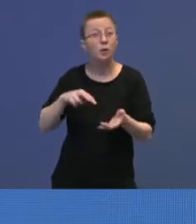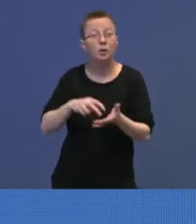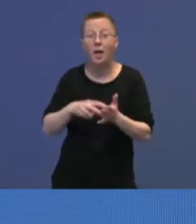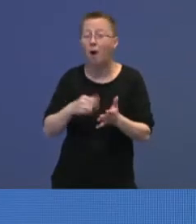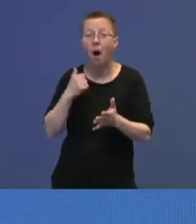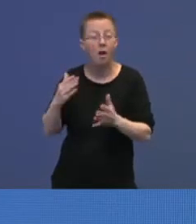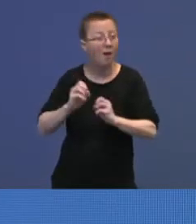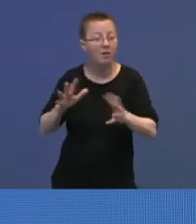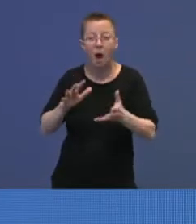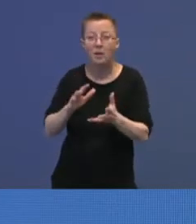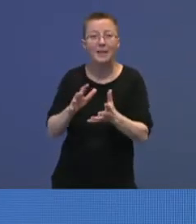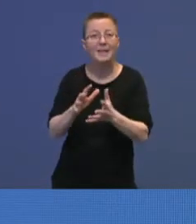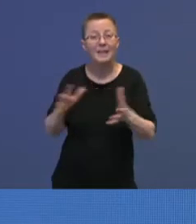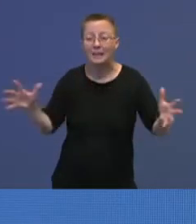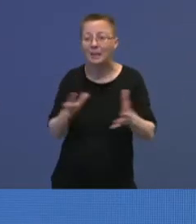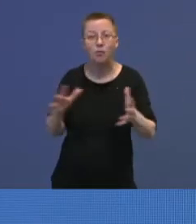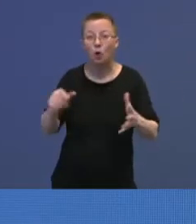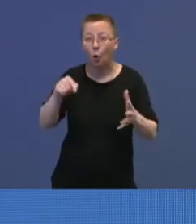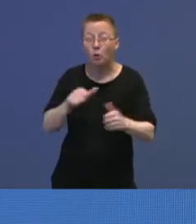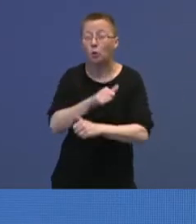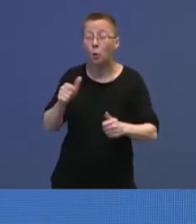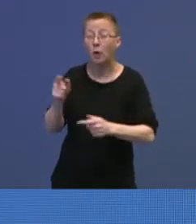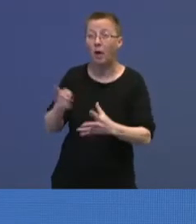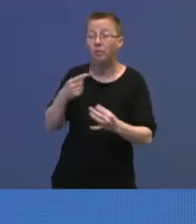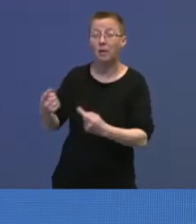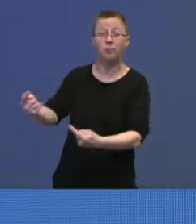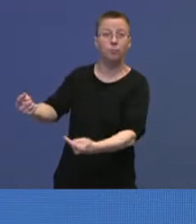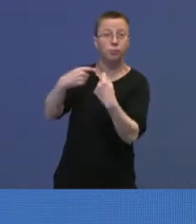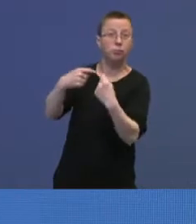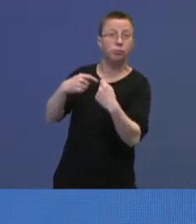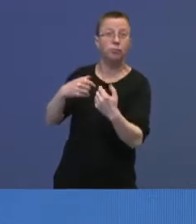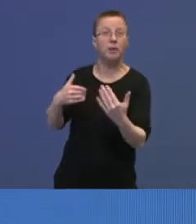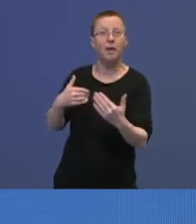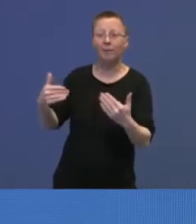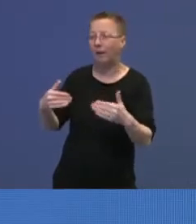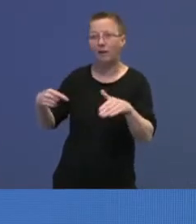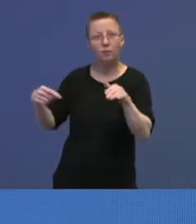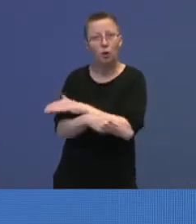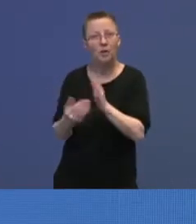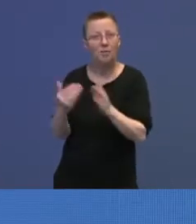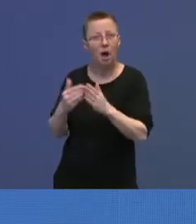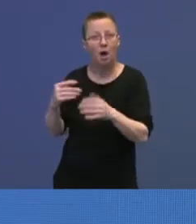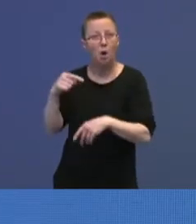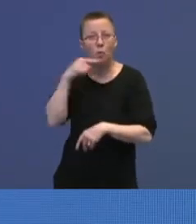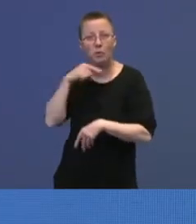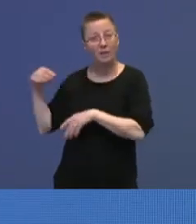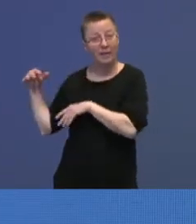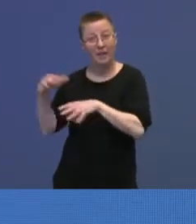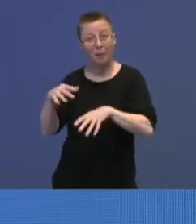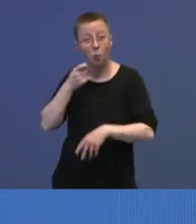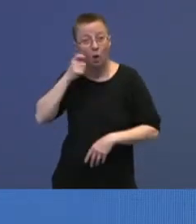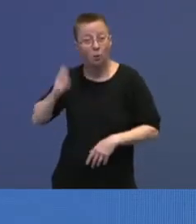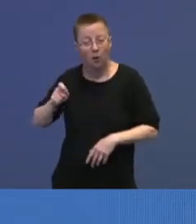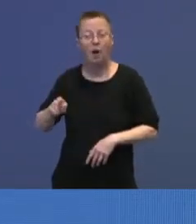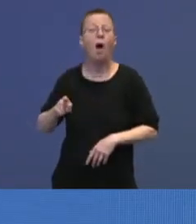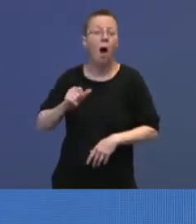vært dimensjonert for det store antallet flyktninger vi ser etter Russlands invasjon i Ukraina, selv om det har